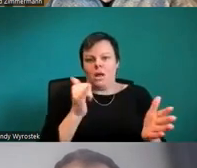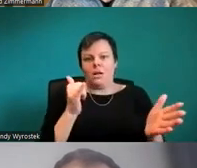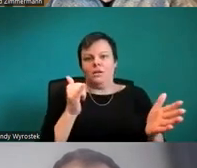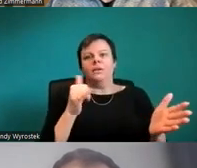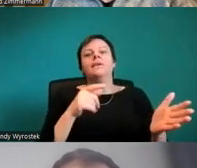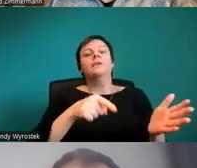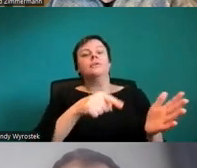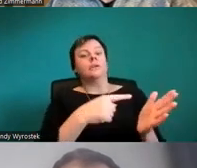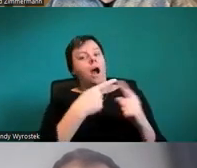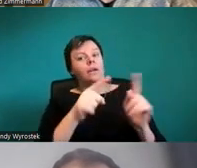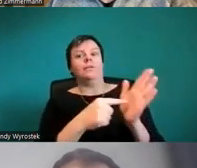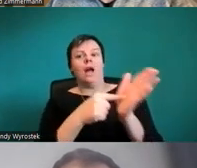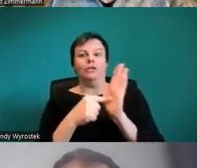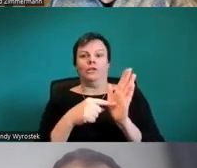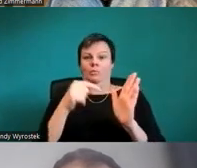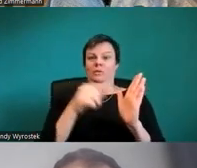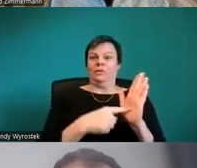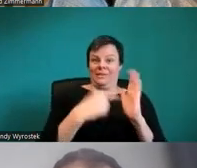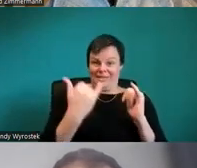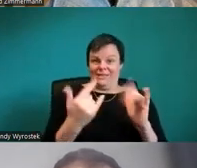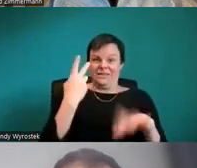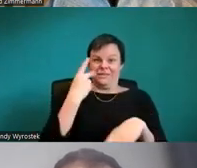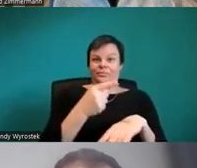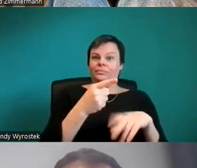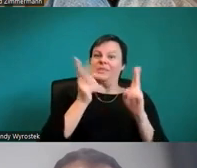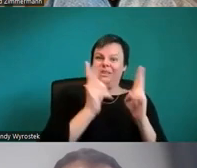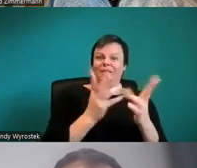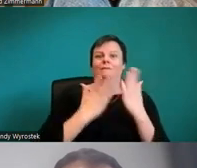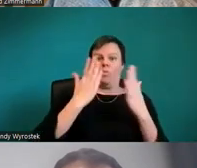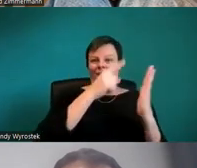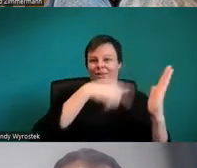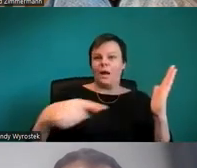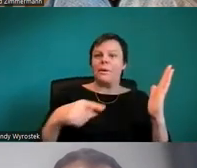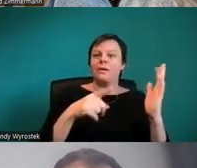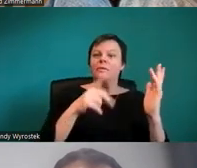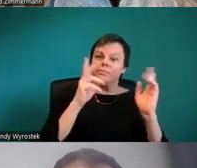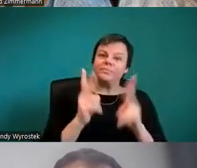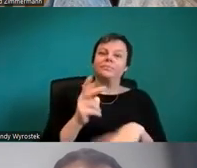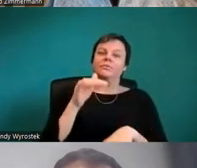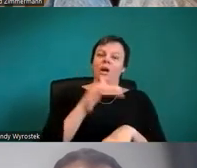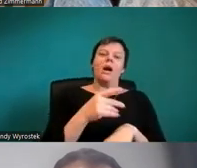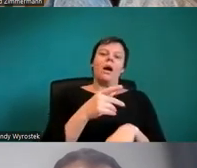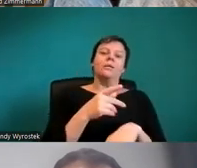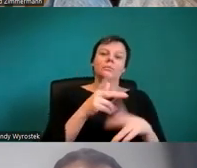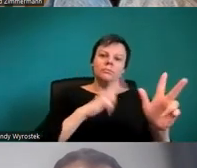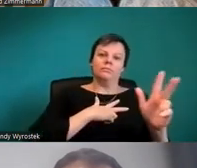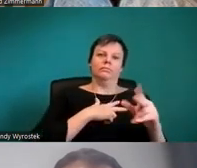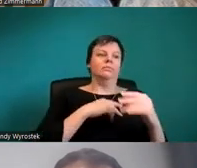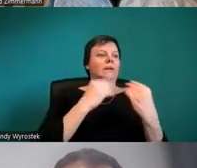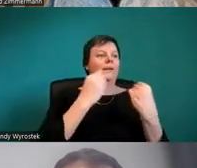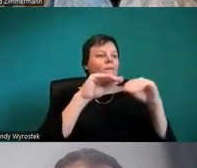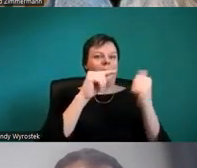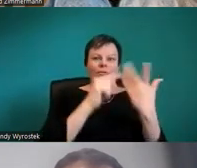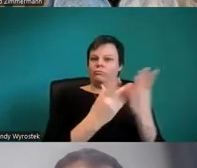weil ja die Hierarchie nicht mitgelesen wird. Das heißt, man sollte jetzt hier diese Liste rauskopieren, eine